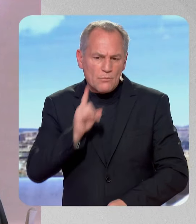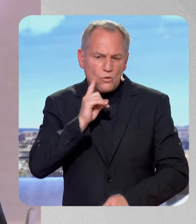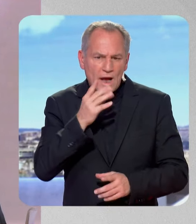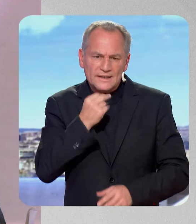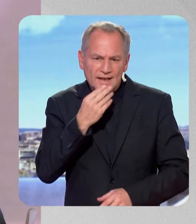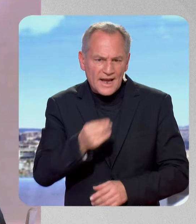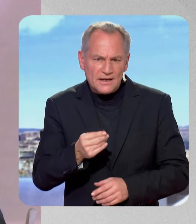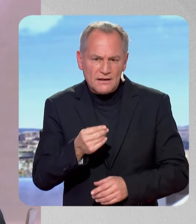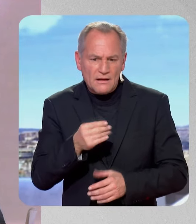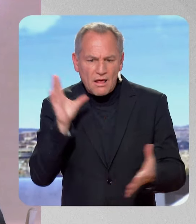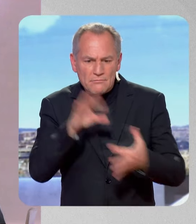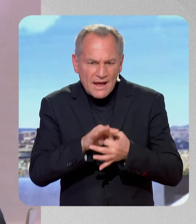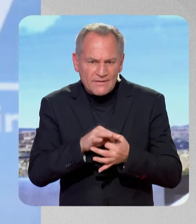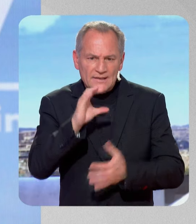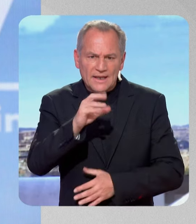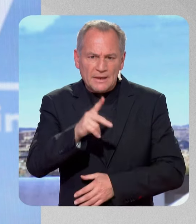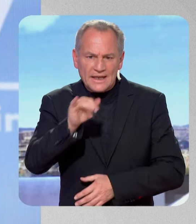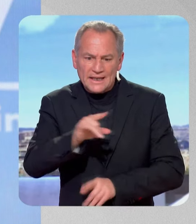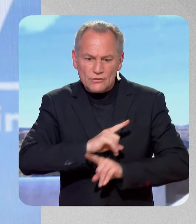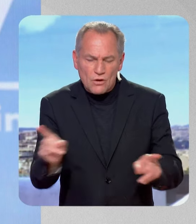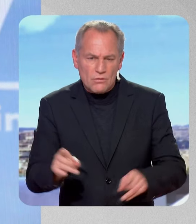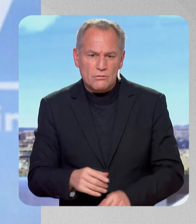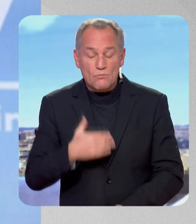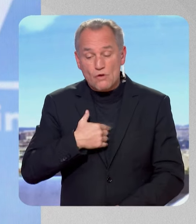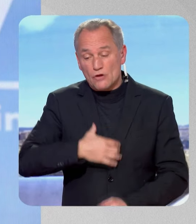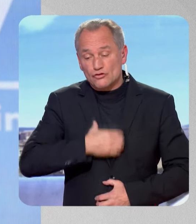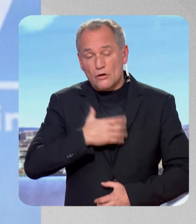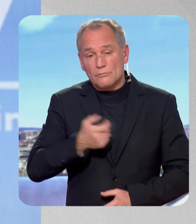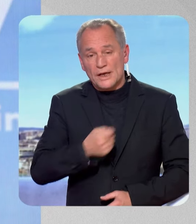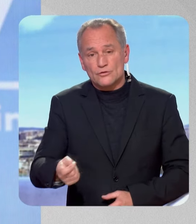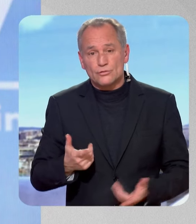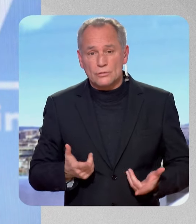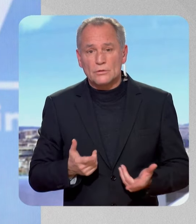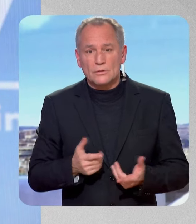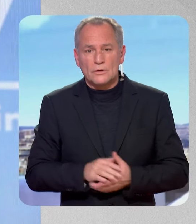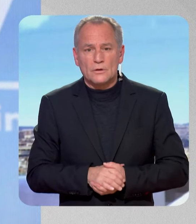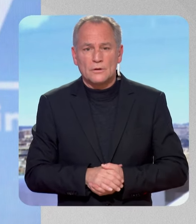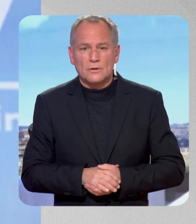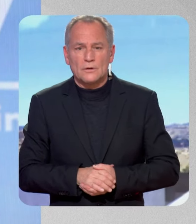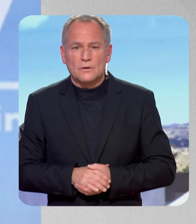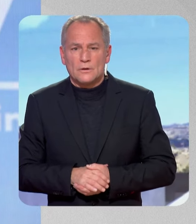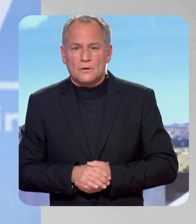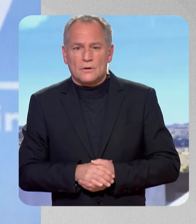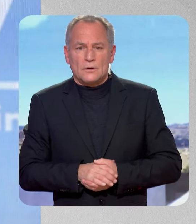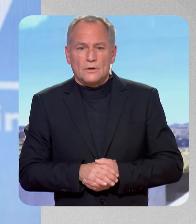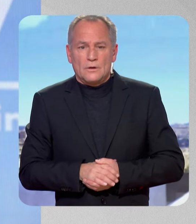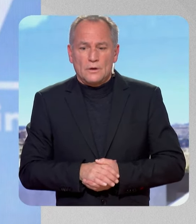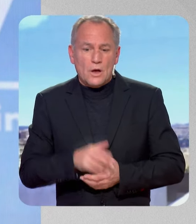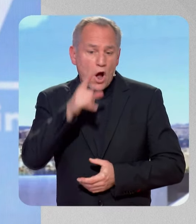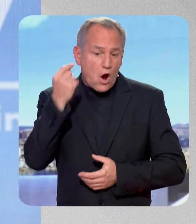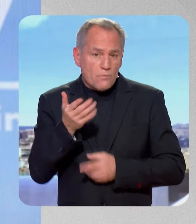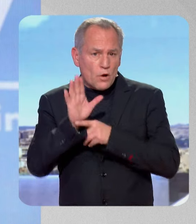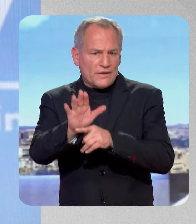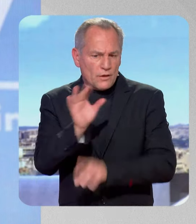choque ? Oui, ça me choque. Comme beaucoup d'observateurs, je pense que M. Barrault, qui exprime à ce moment-là la voix de la France,